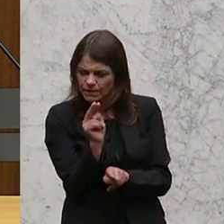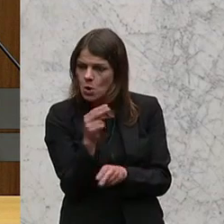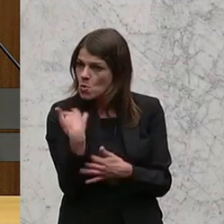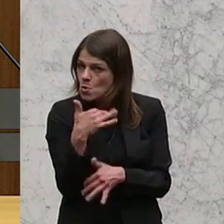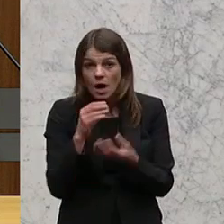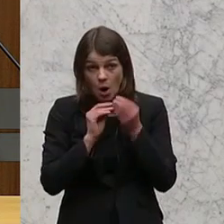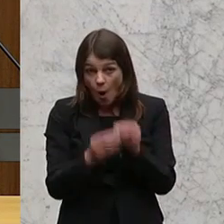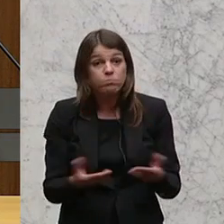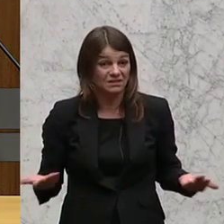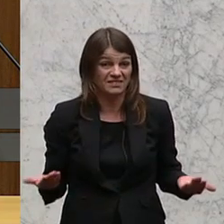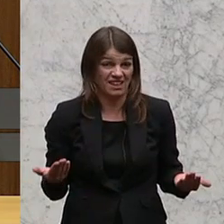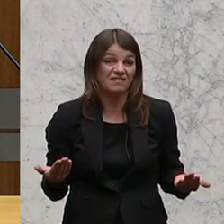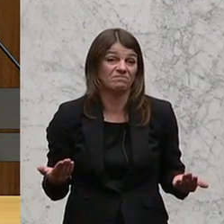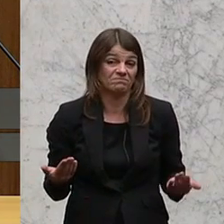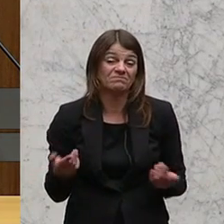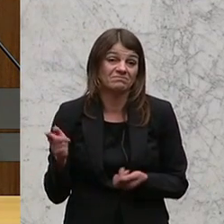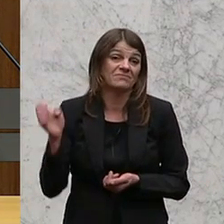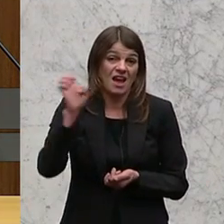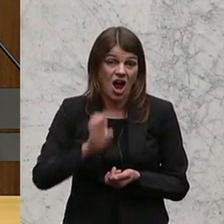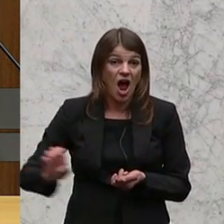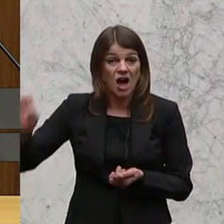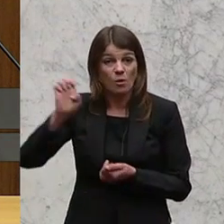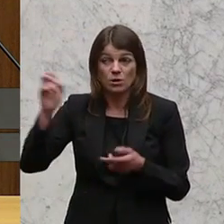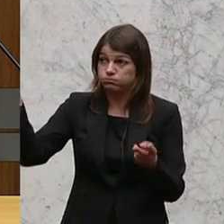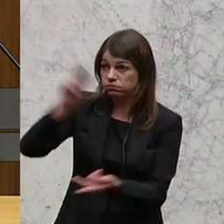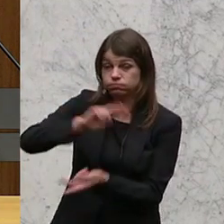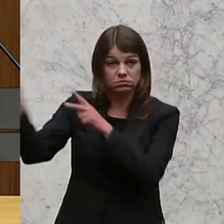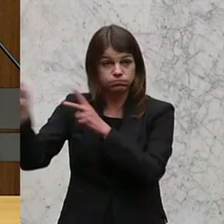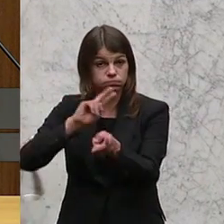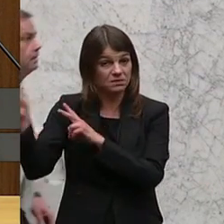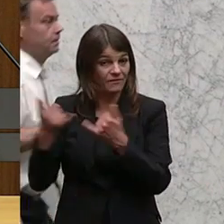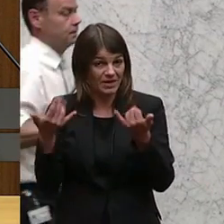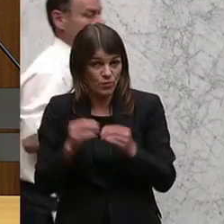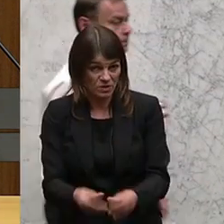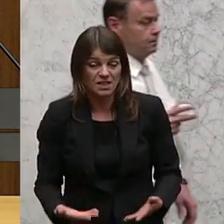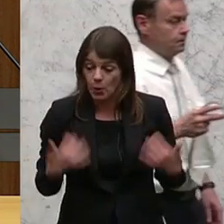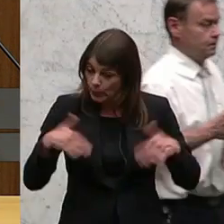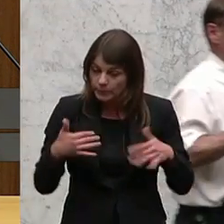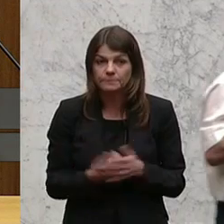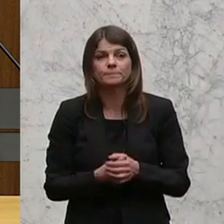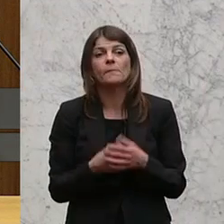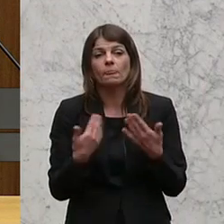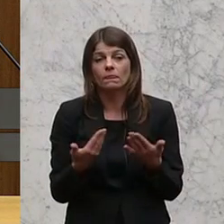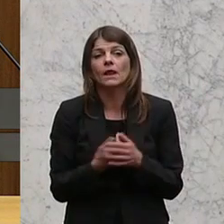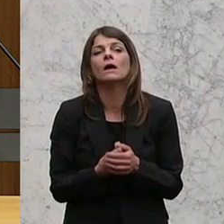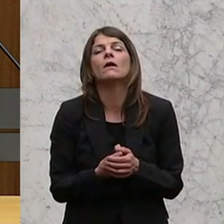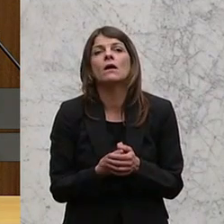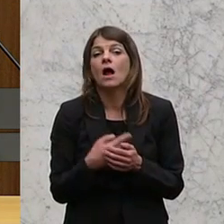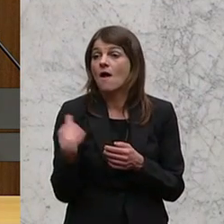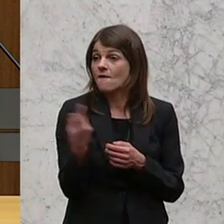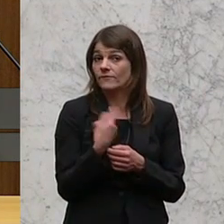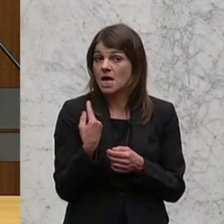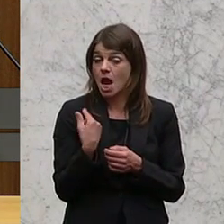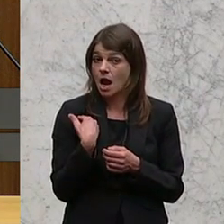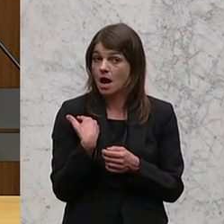kompliziert das europäische Wechselspiel funktioniert. Es ist so, dass wir von uns